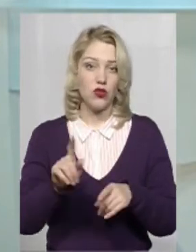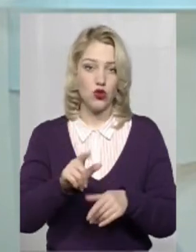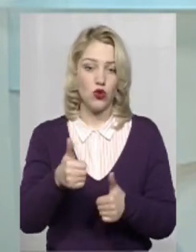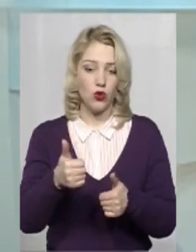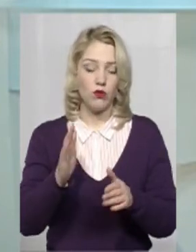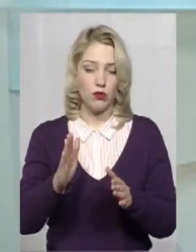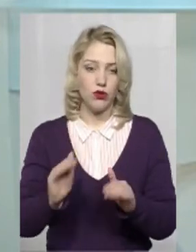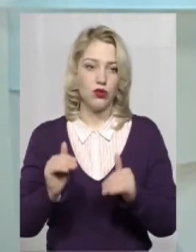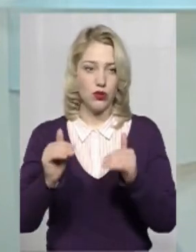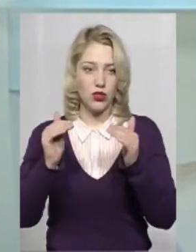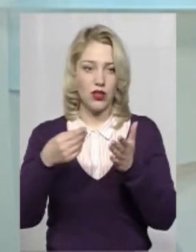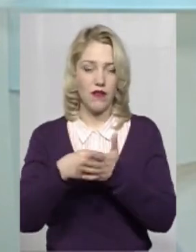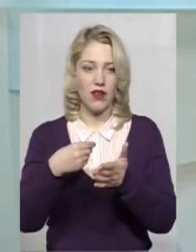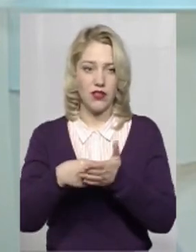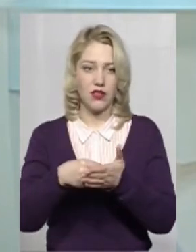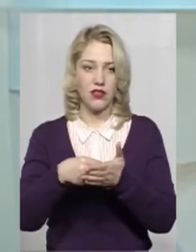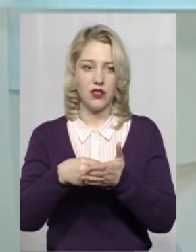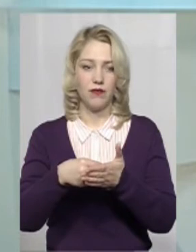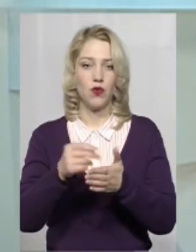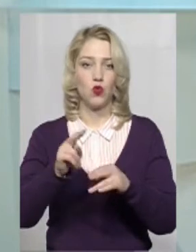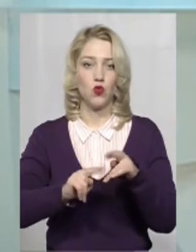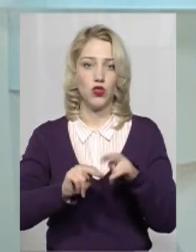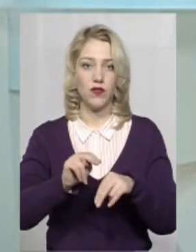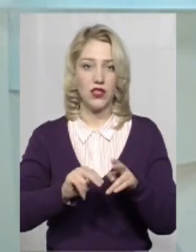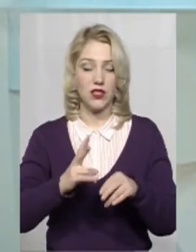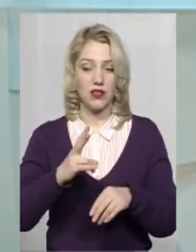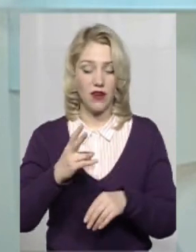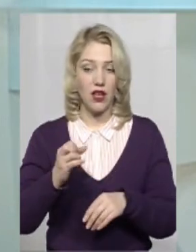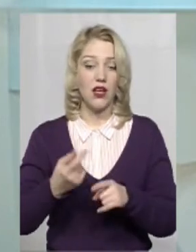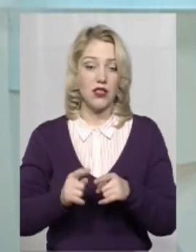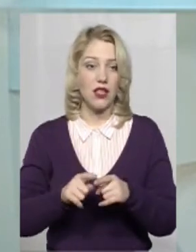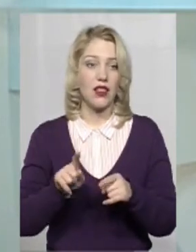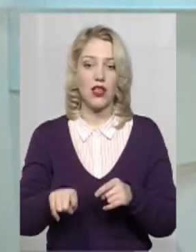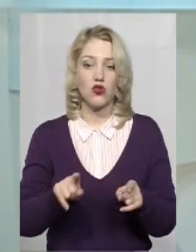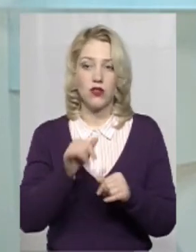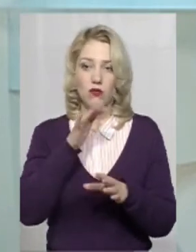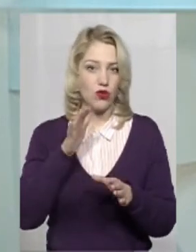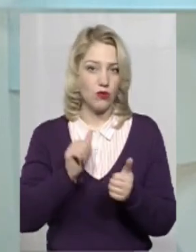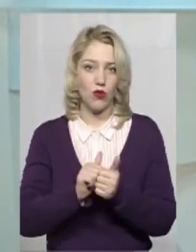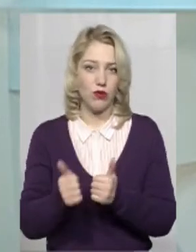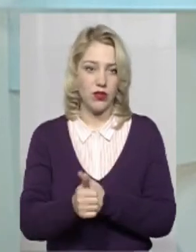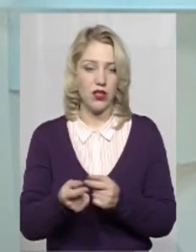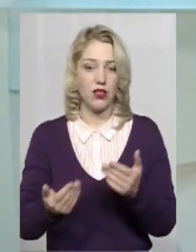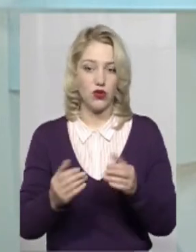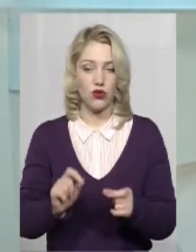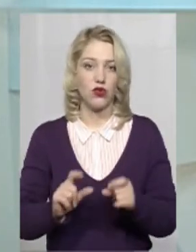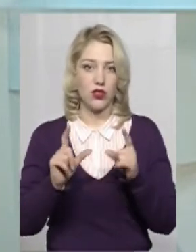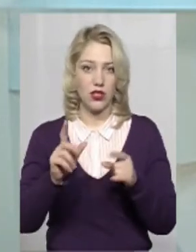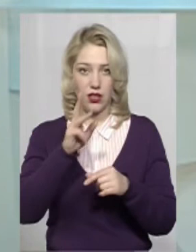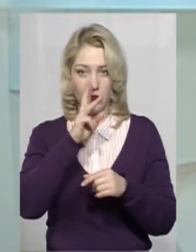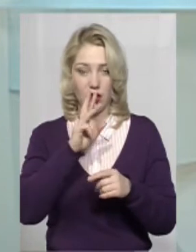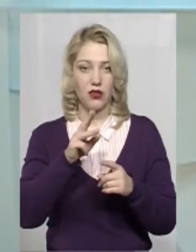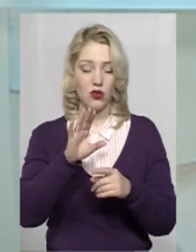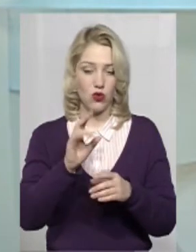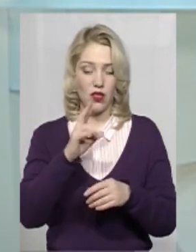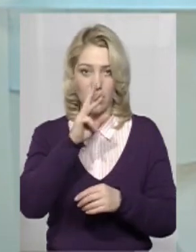буде зростати і кашторисна вартість об'єктів будівництва. Це те, що не можна об'їти. Якщо зросте зарплата, то відповідно на